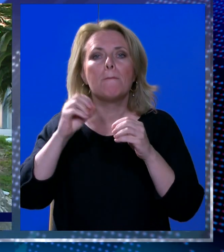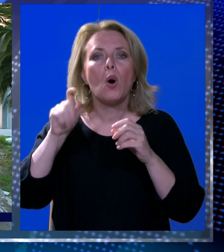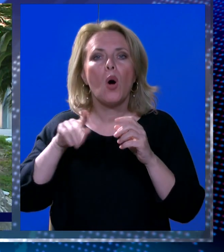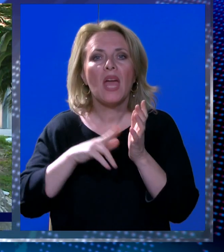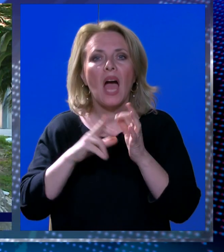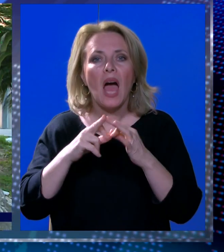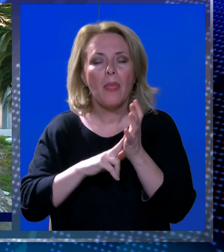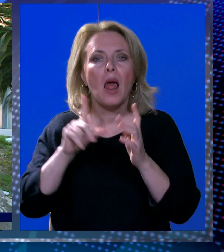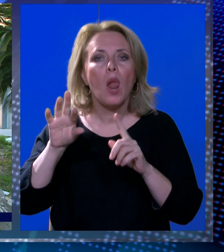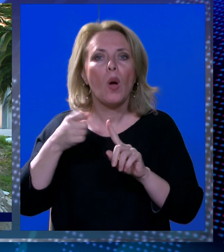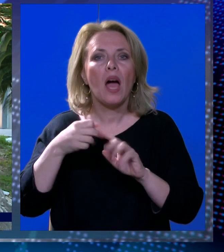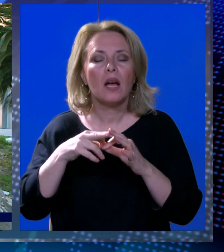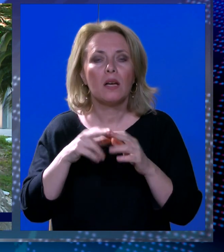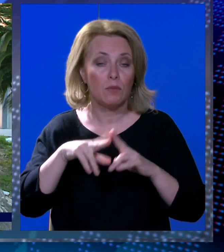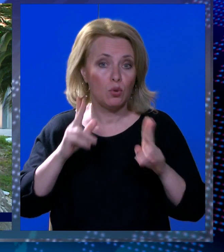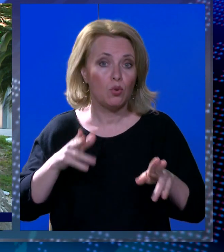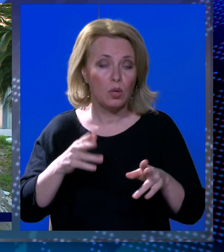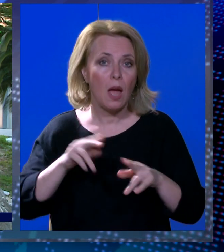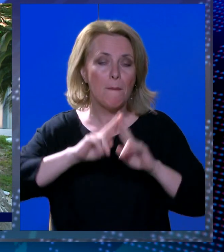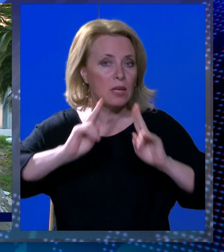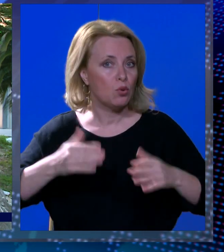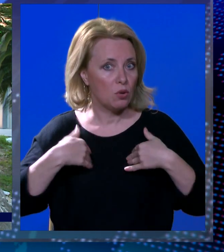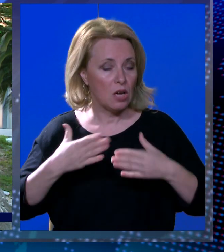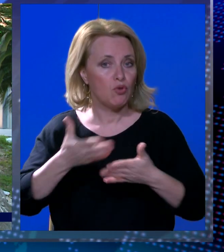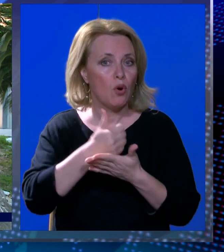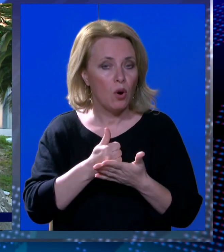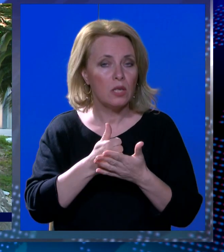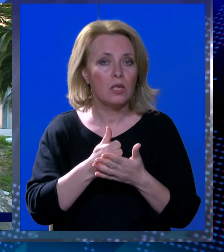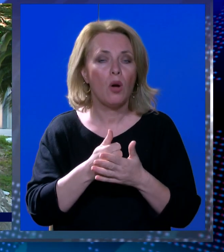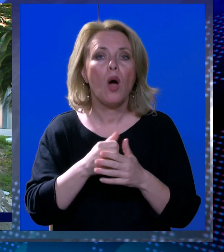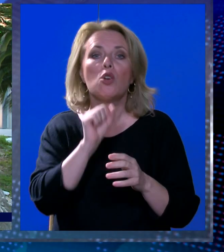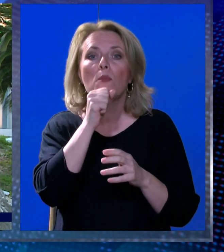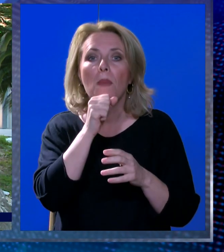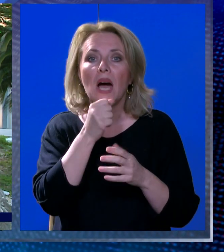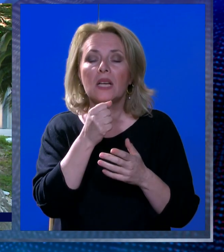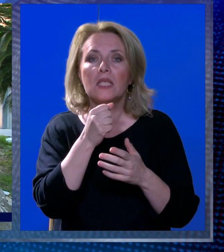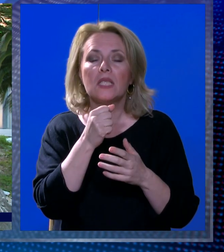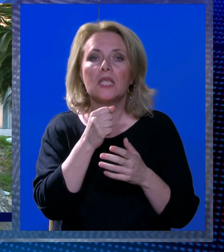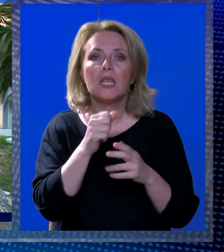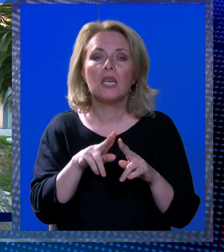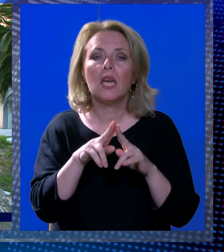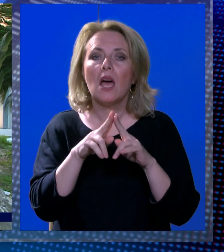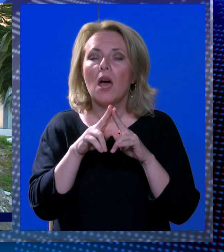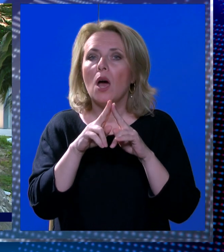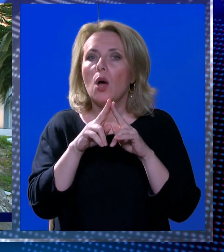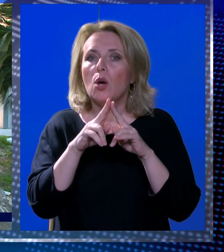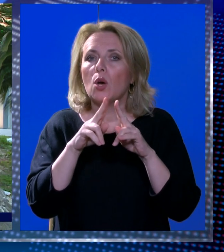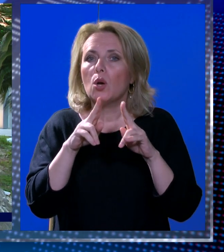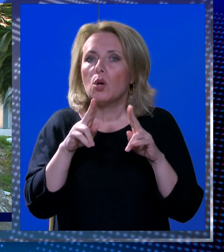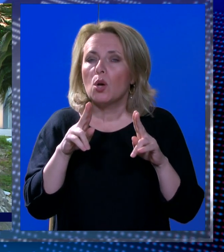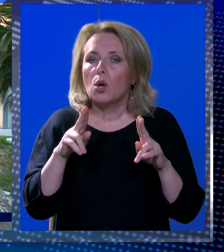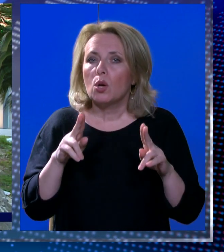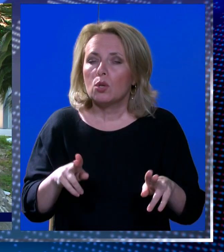Prvojstupanski sud, općinski sudu Dubrovniku je presudio našu korist da bi županijski sud u rijeci tu presudu preinačio po žalbi Libertasa.